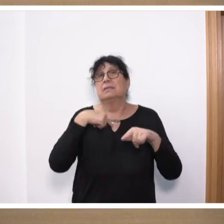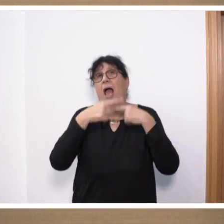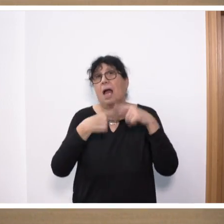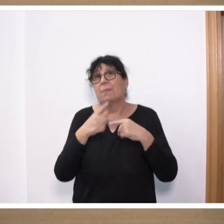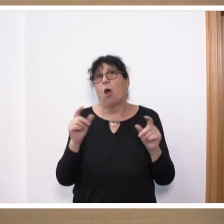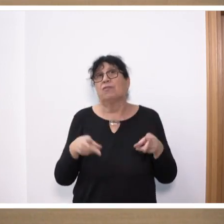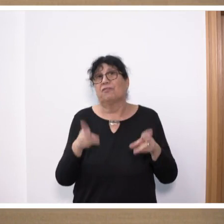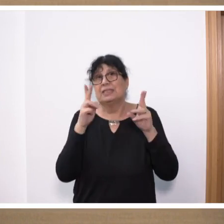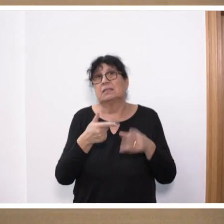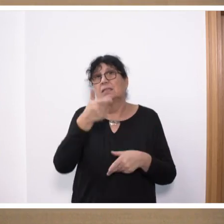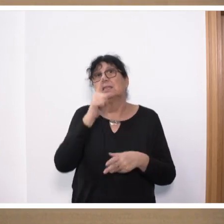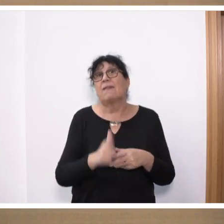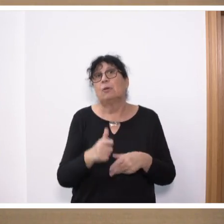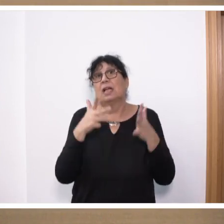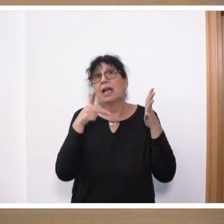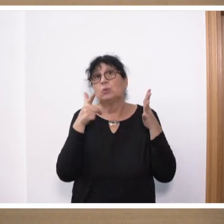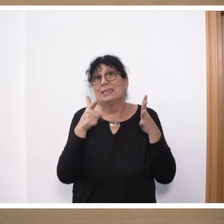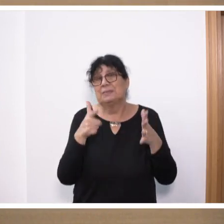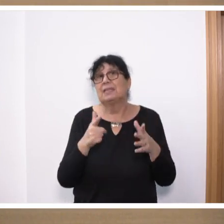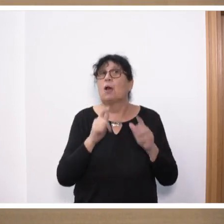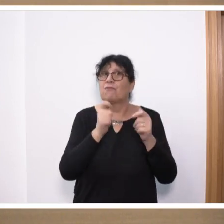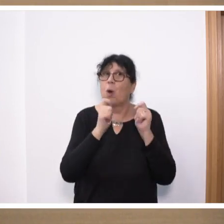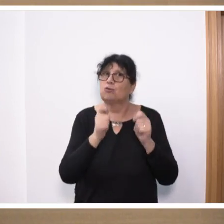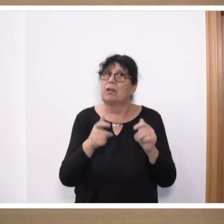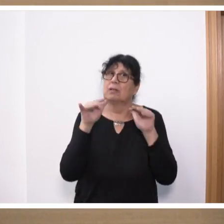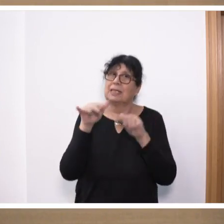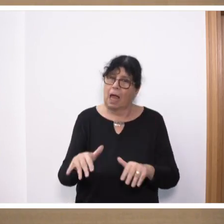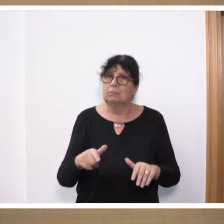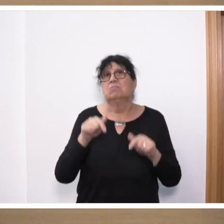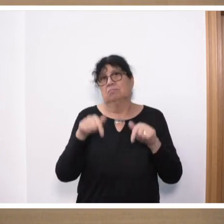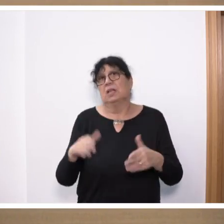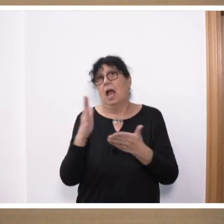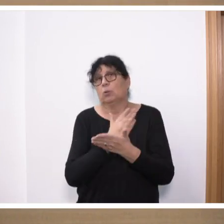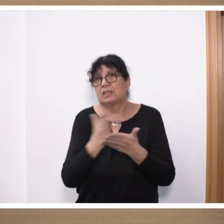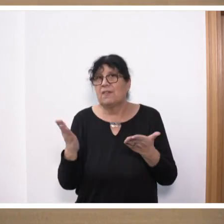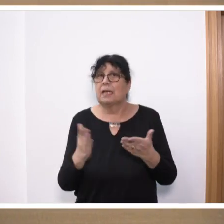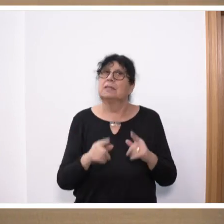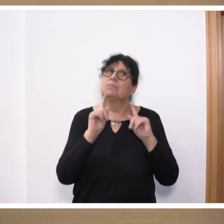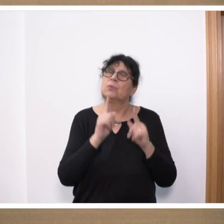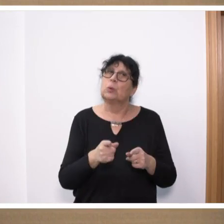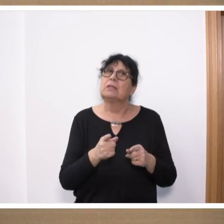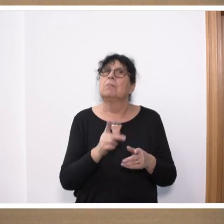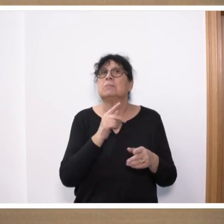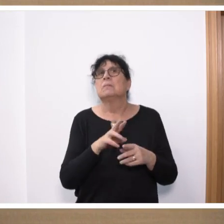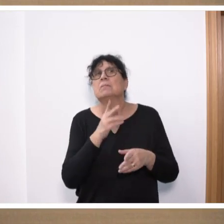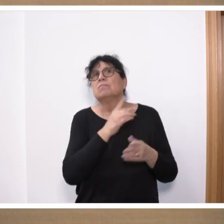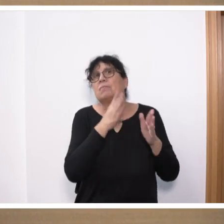278 Vorschläge eingegangen, die ausgewertet werden und in den zuständigen Ressorts